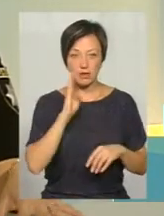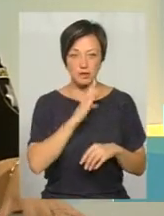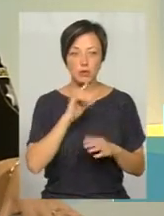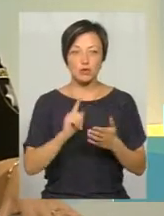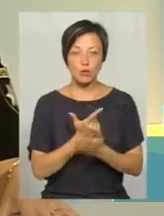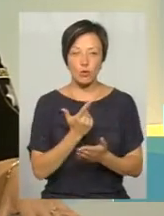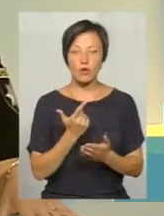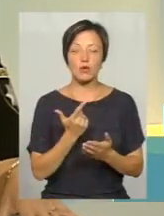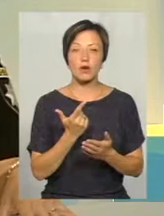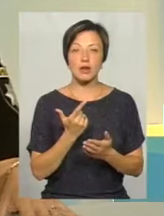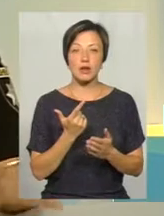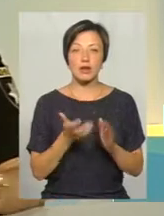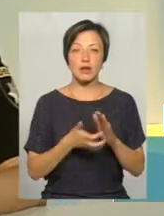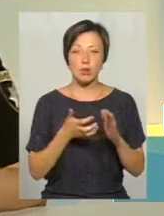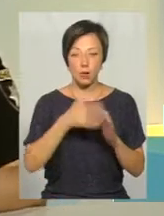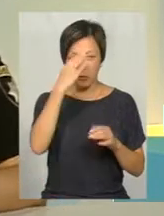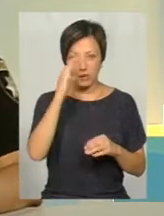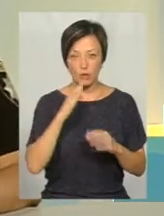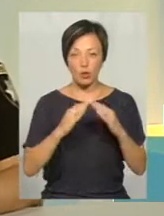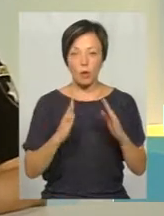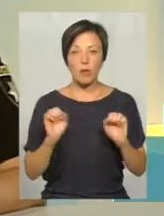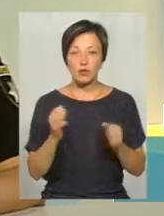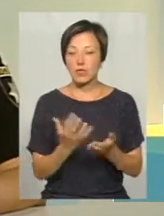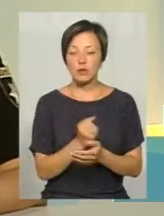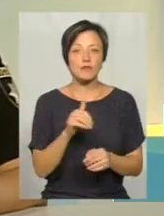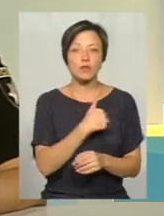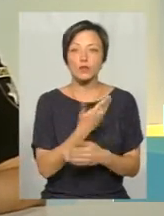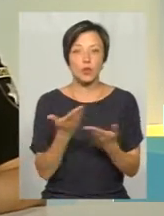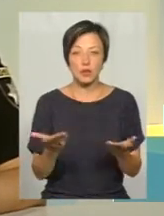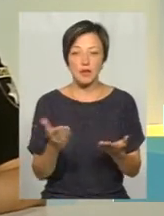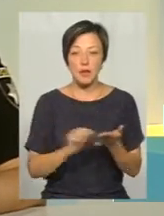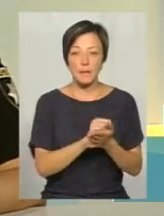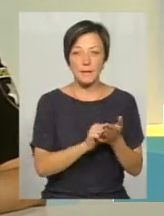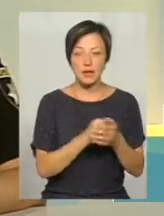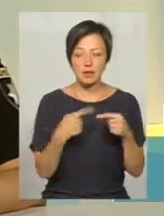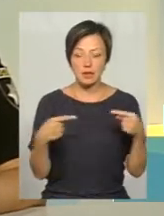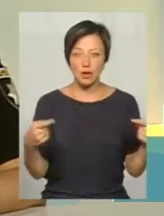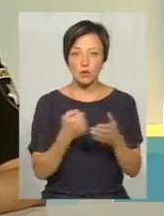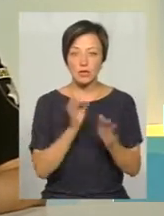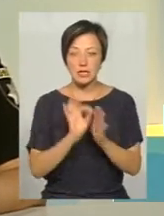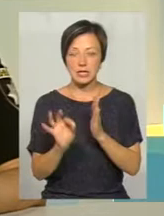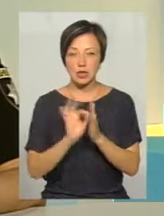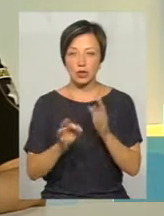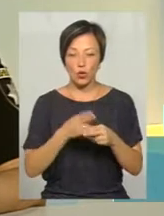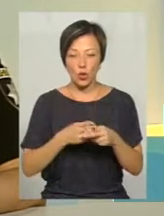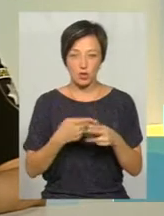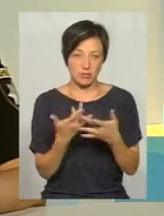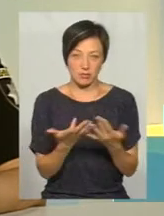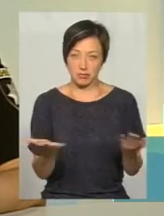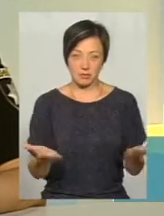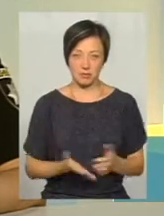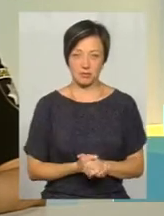знову ж звертаючи, так, недогляд батьків. Дома вона може знайти все, що хочеш. Від миючого засобу до сирників, до ножа, до всього остального.